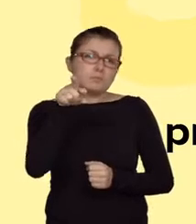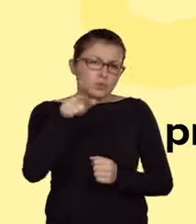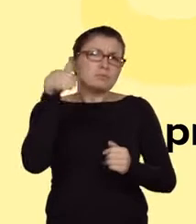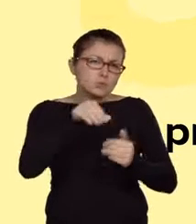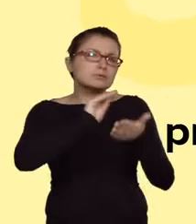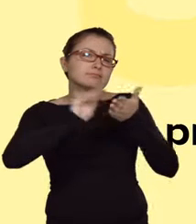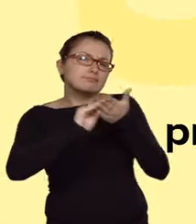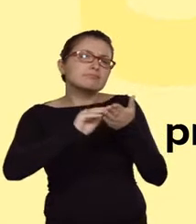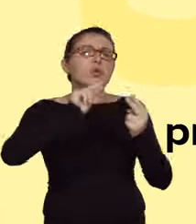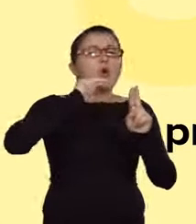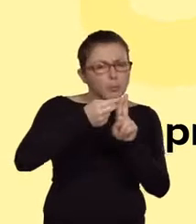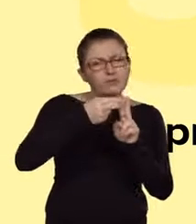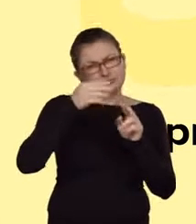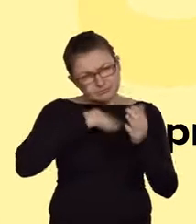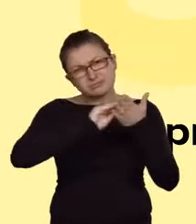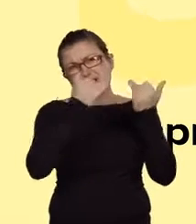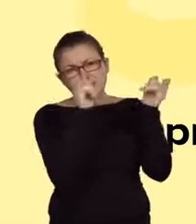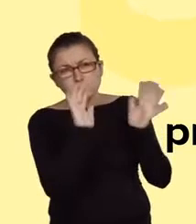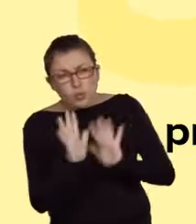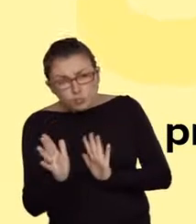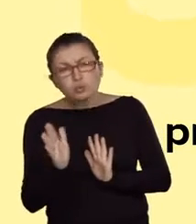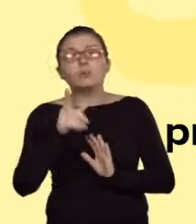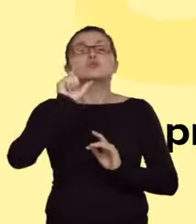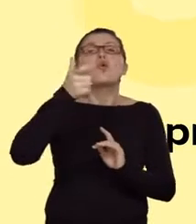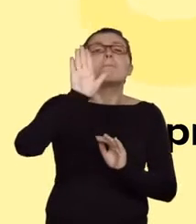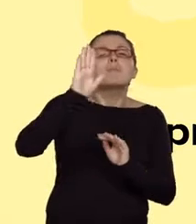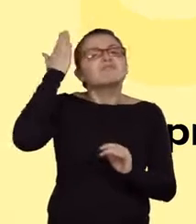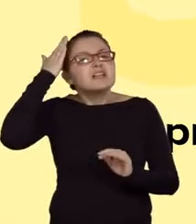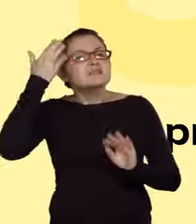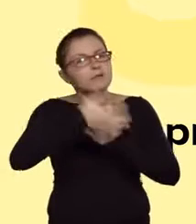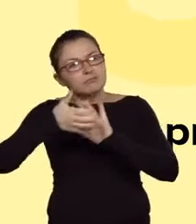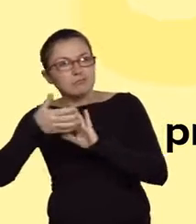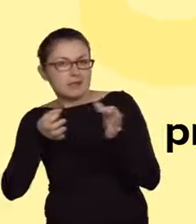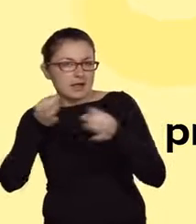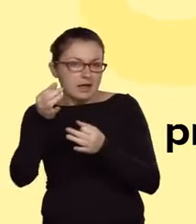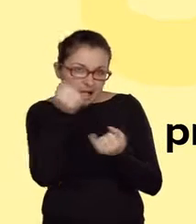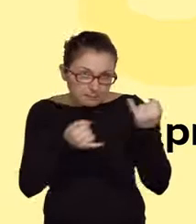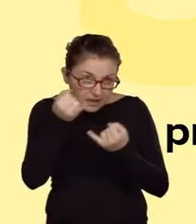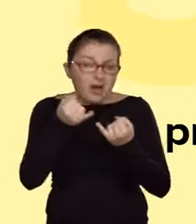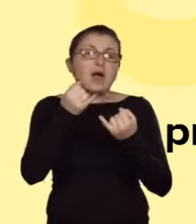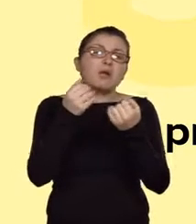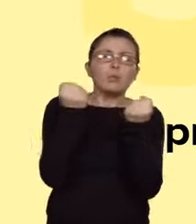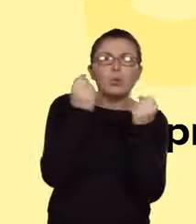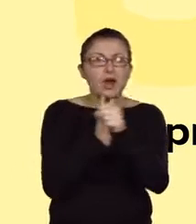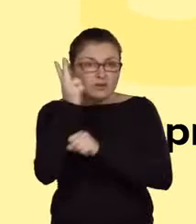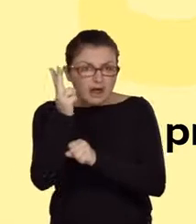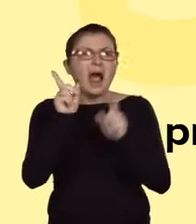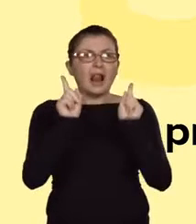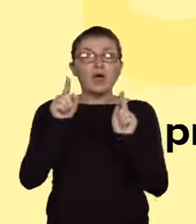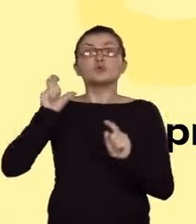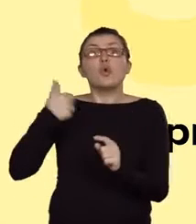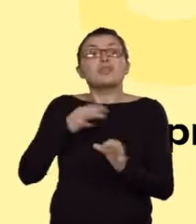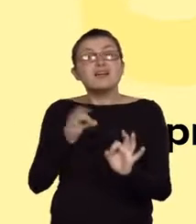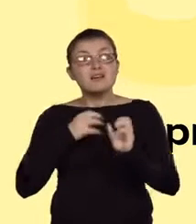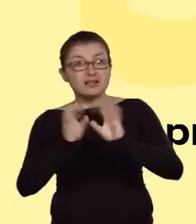często z wykorzystaniem znacznie bardziej zaawansowanej wiedzy chemicznej. Dla nas wyjaśnienie związane z regułą markownikowa